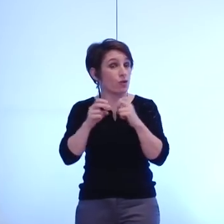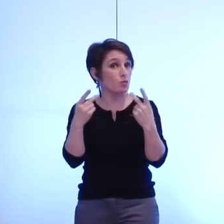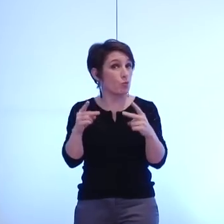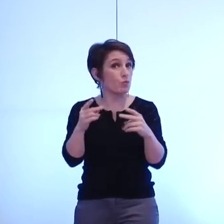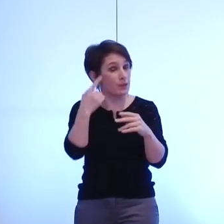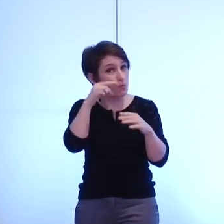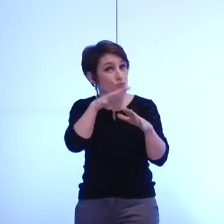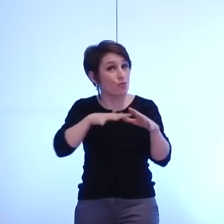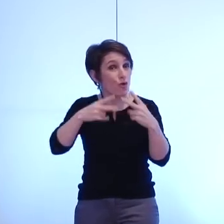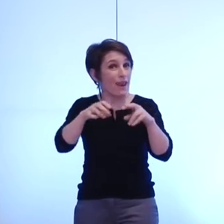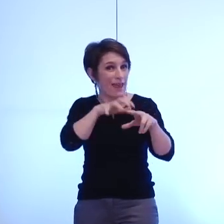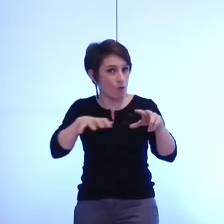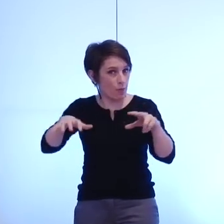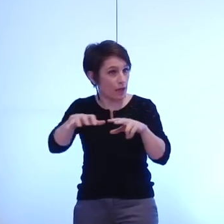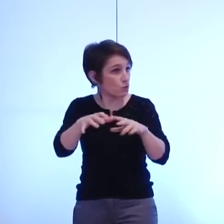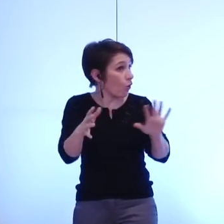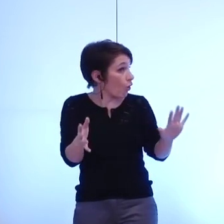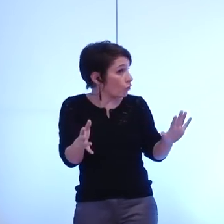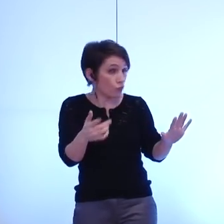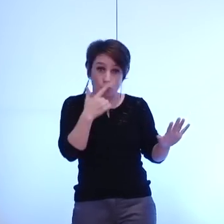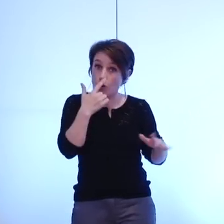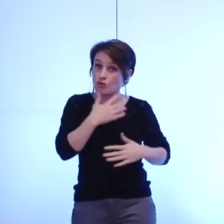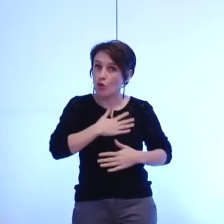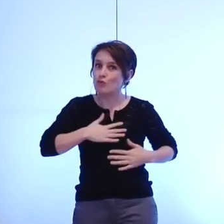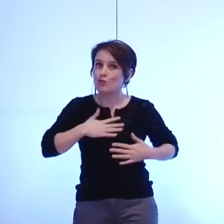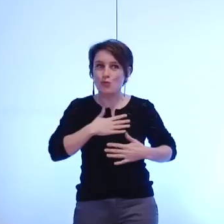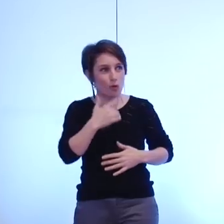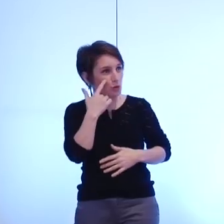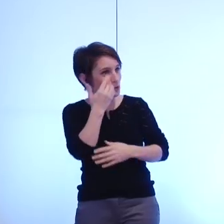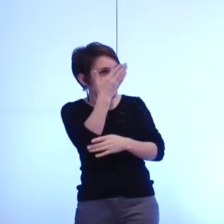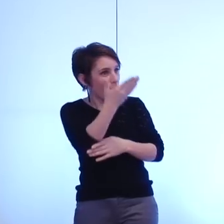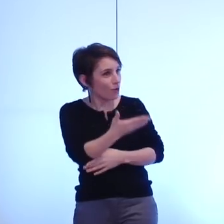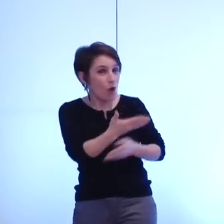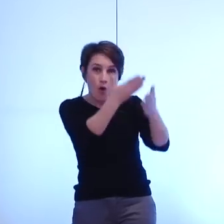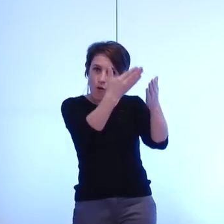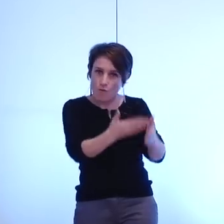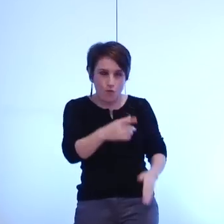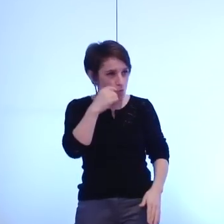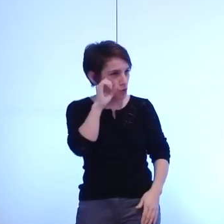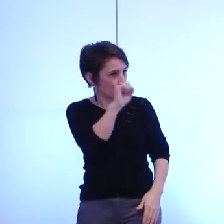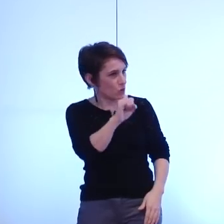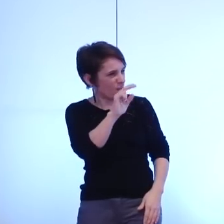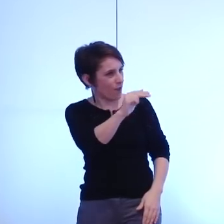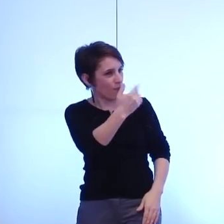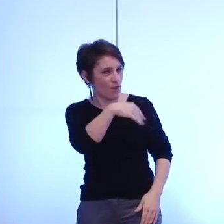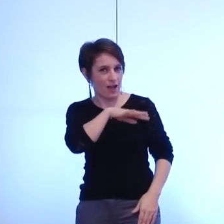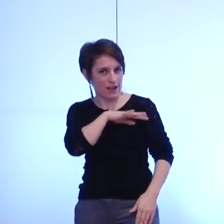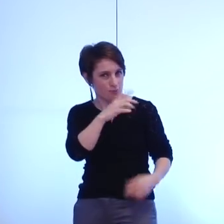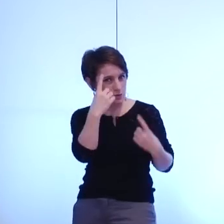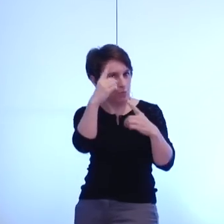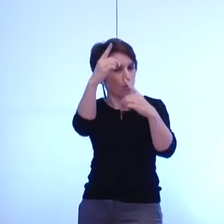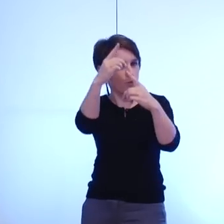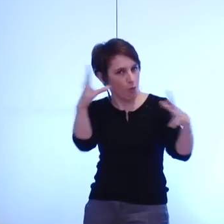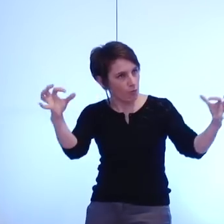je suis heureuse de voir qu'au fond nous allons pouvoir nous appuyer sur vous pour cette question et pour faire valoir ce dialogue